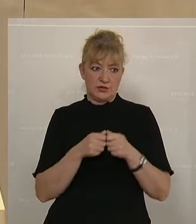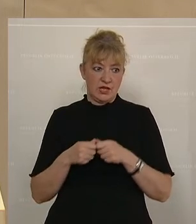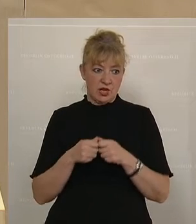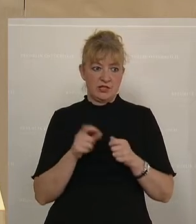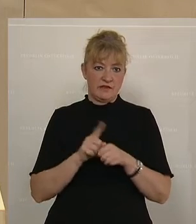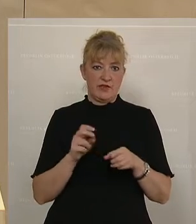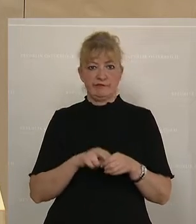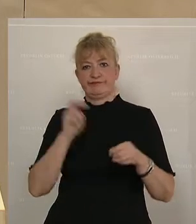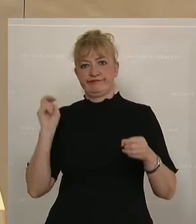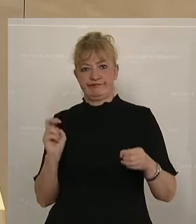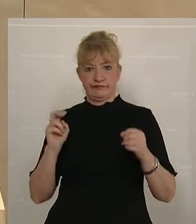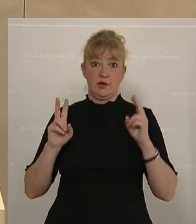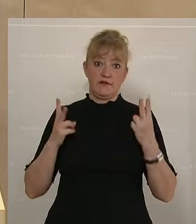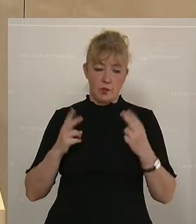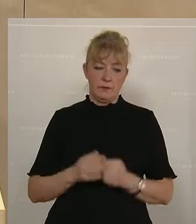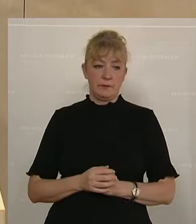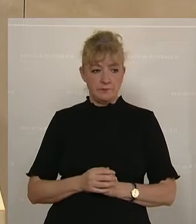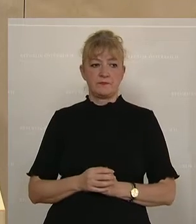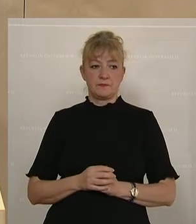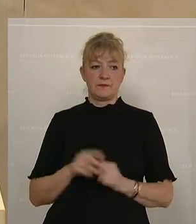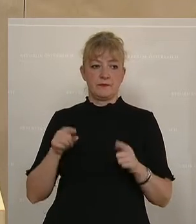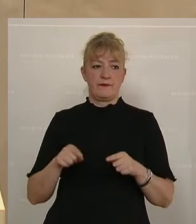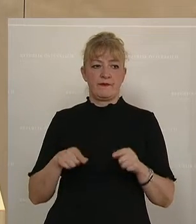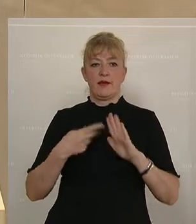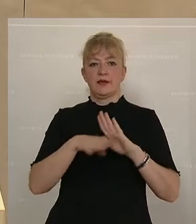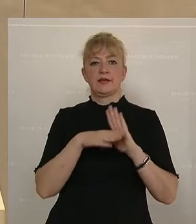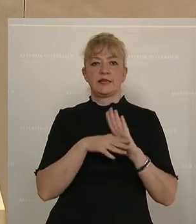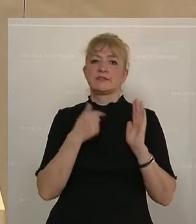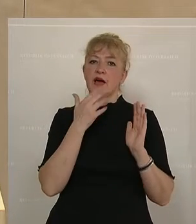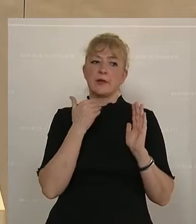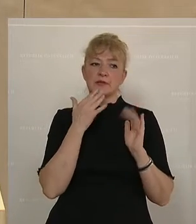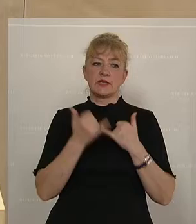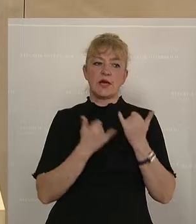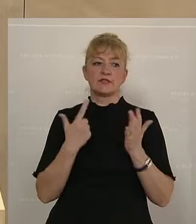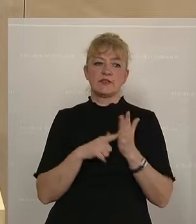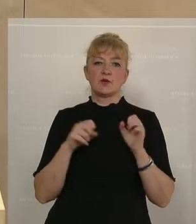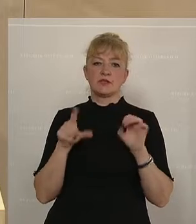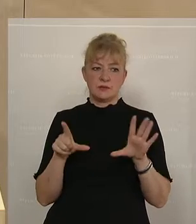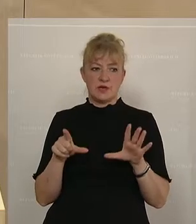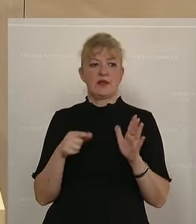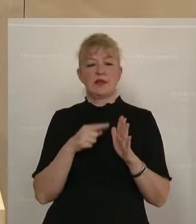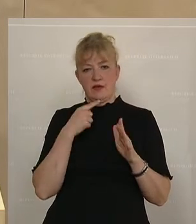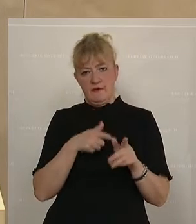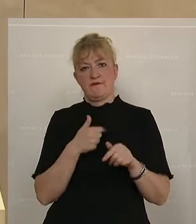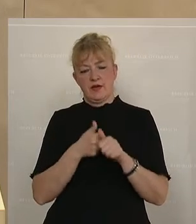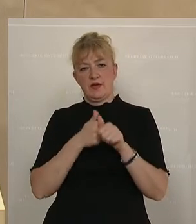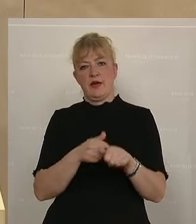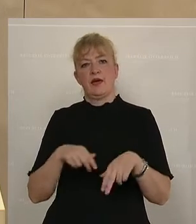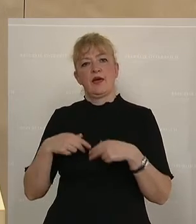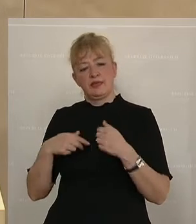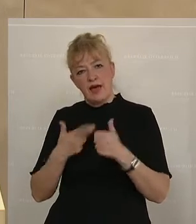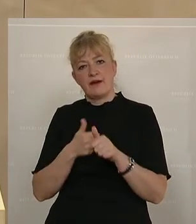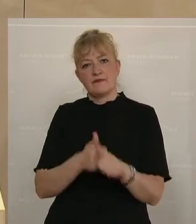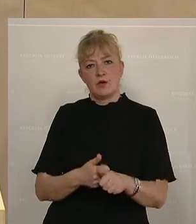entfernen. Warum? Wir haben dieses Gesetz bewusst im Jahre 2017 als Nachfolger, Grundsatzgesetz